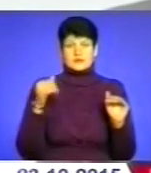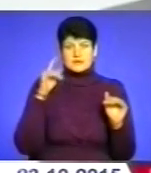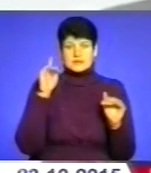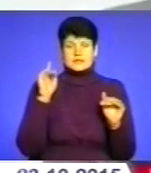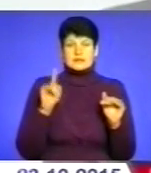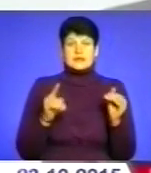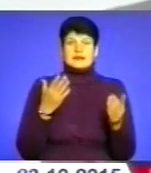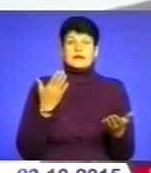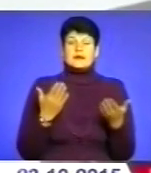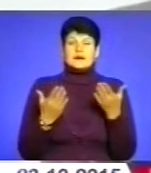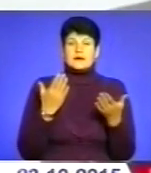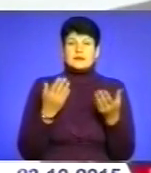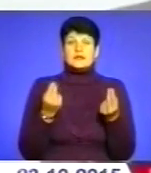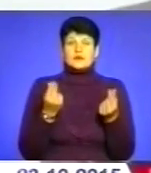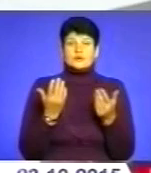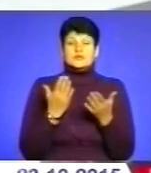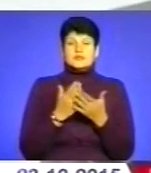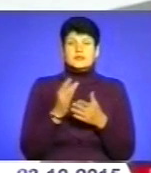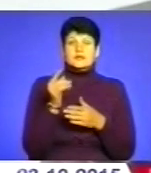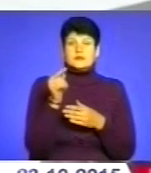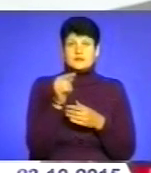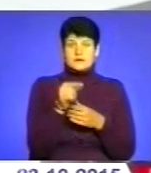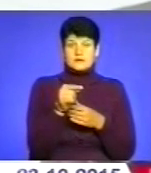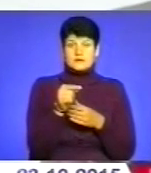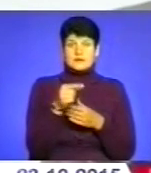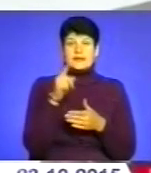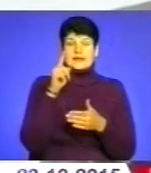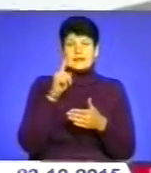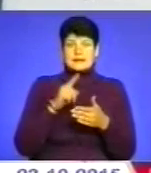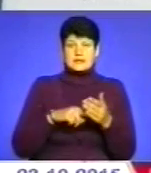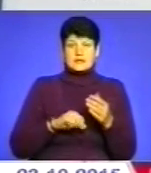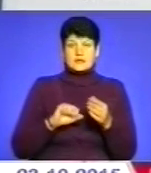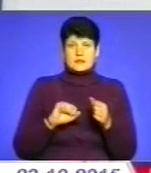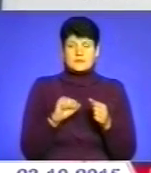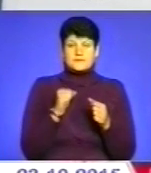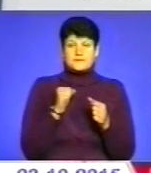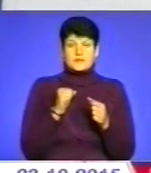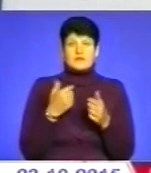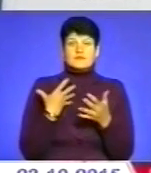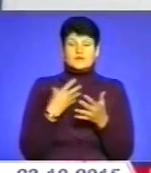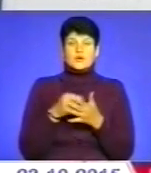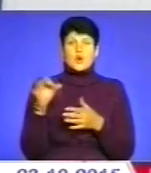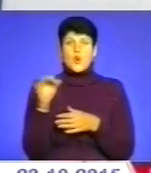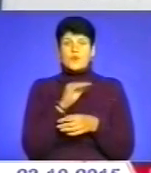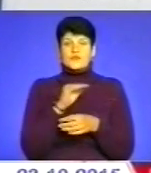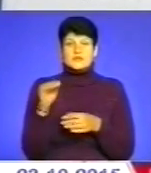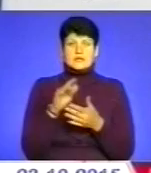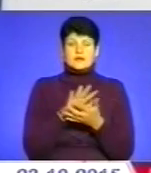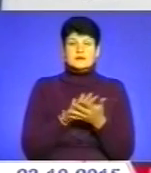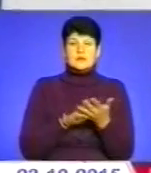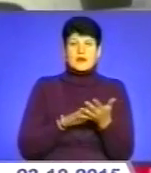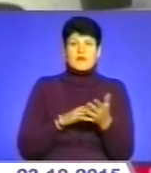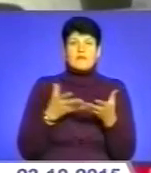Але гроші ще йдуть туди, де є надійний партнер. У своїх офіційних заявах впливові представники